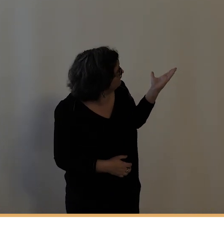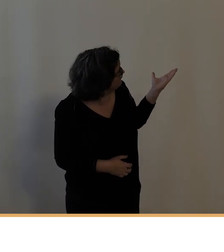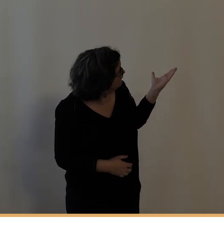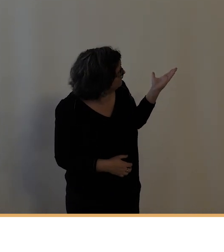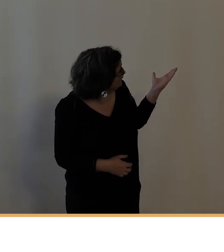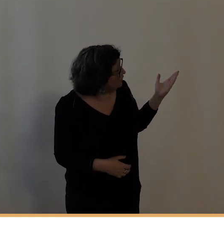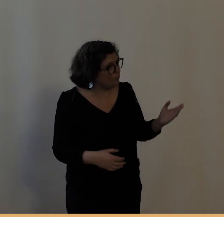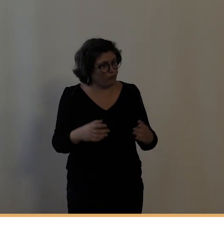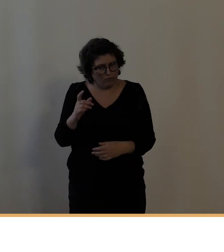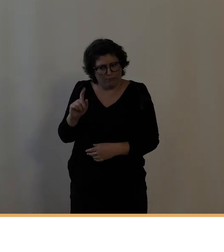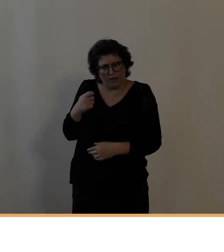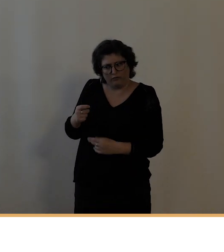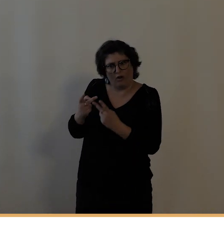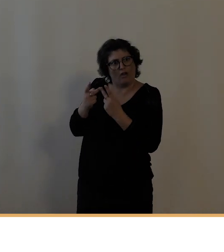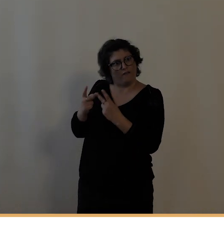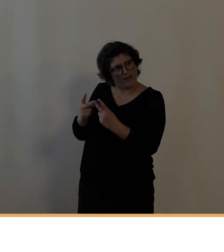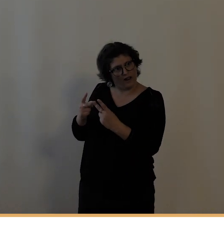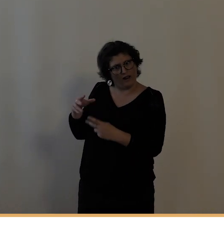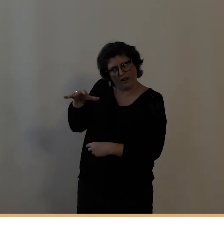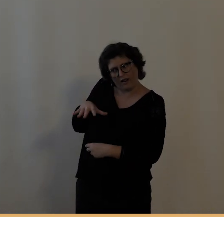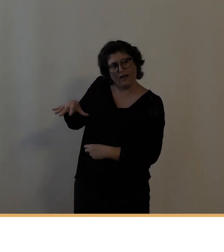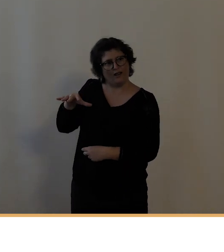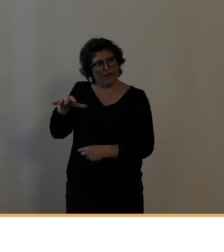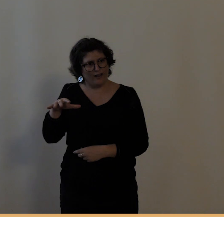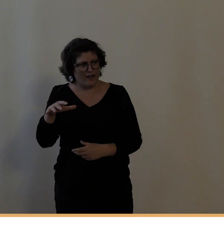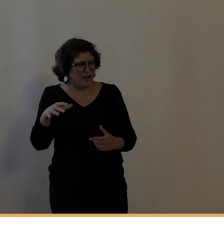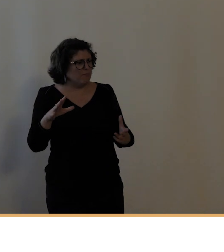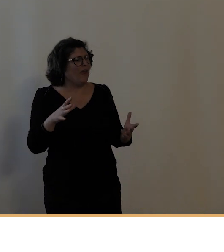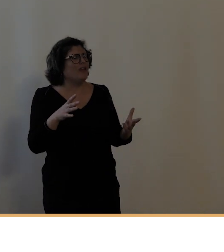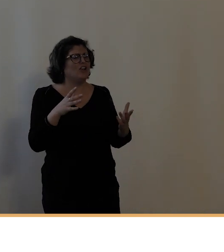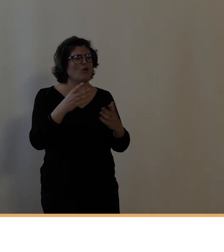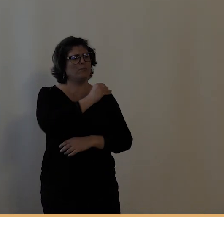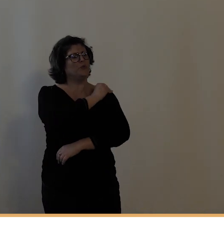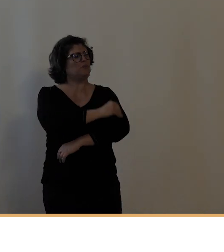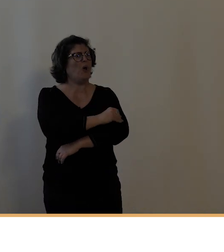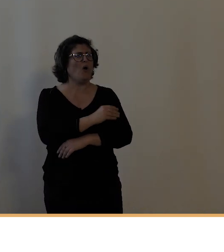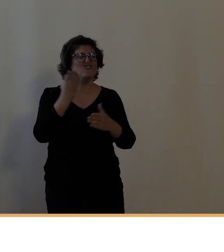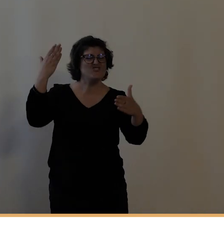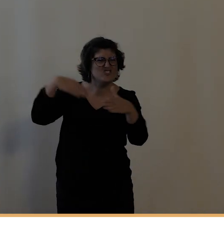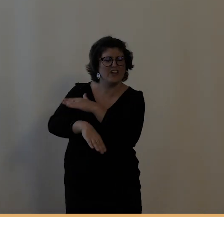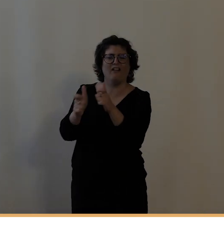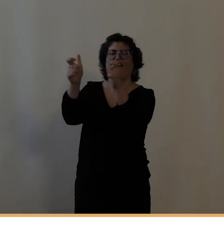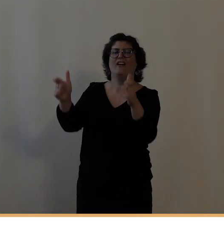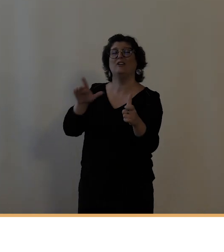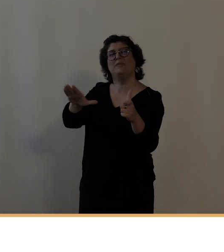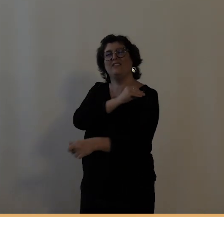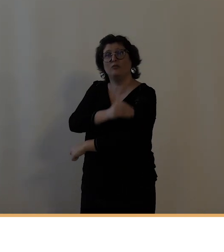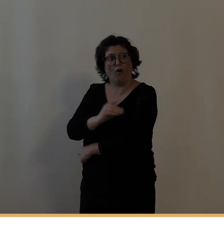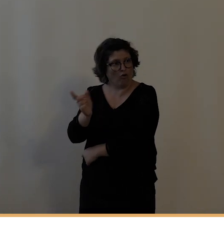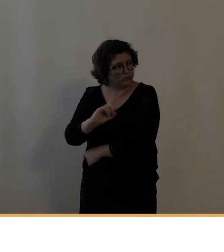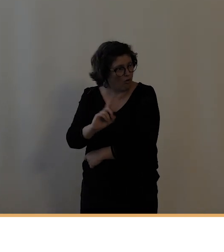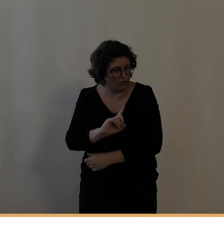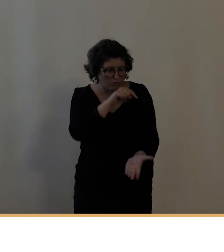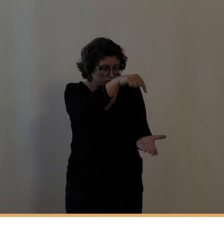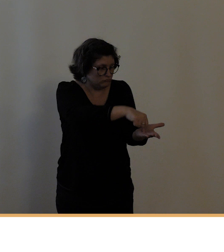associée à des événements sportifs mais dans des secteurs populaires et là, le Grand Prix des Halles